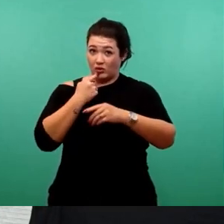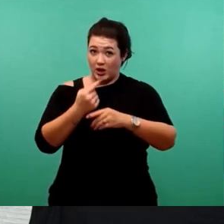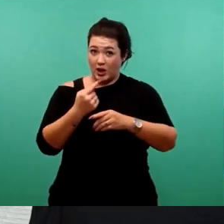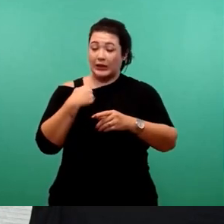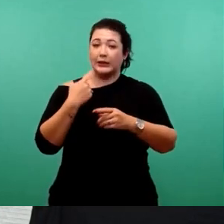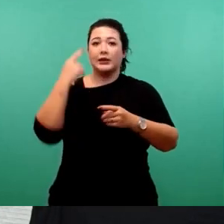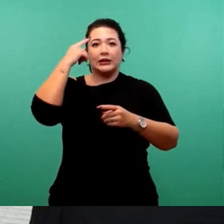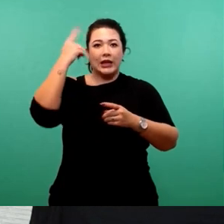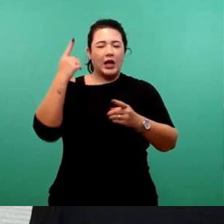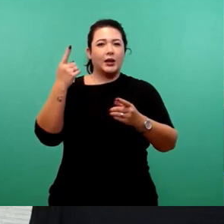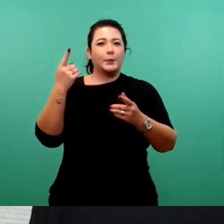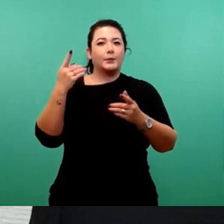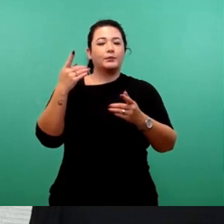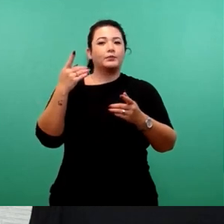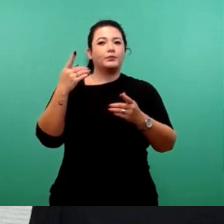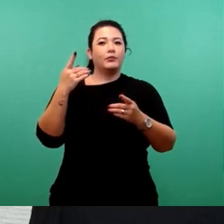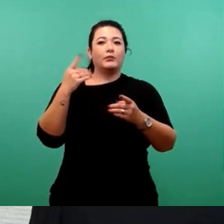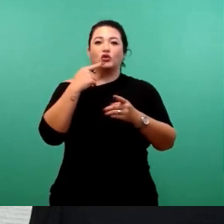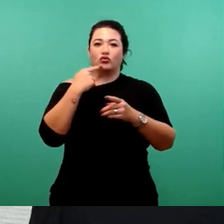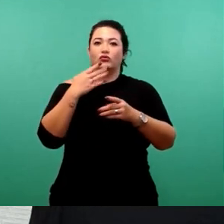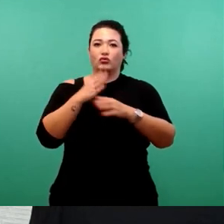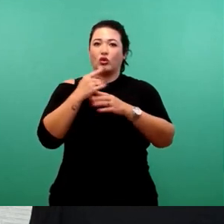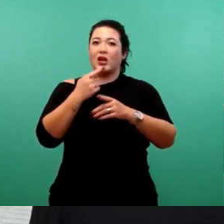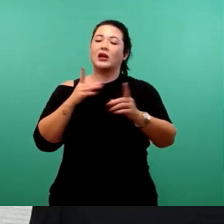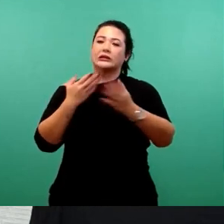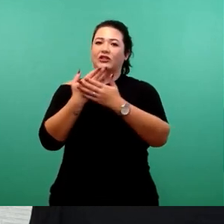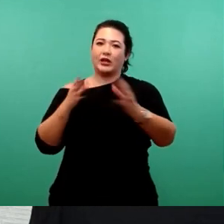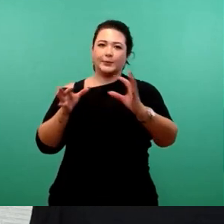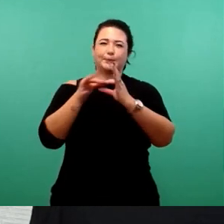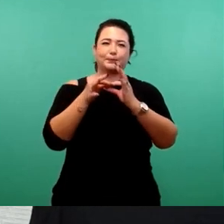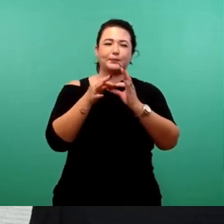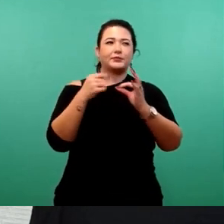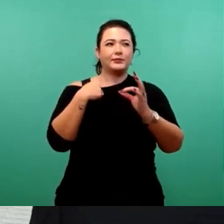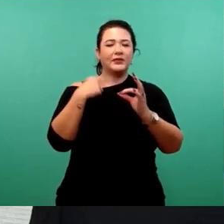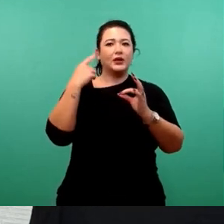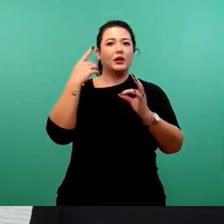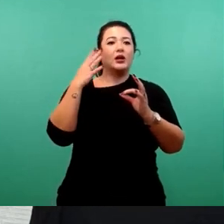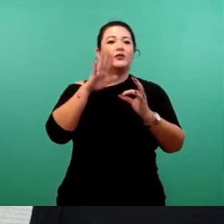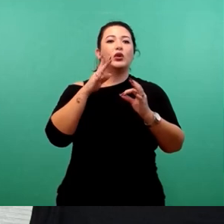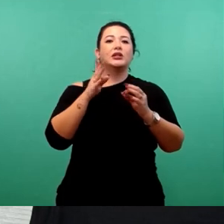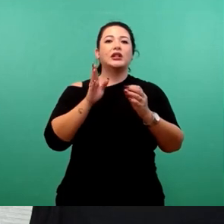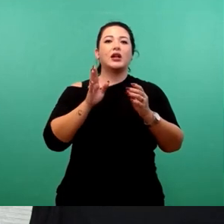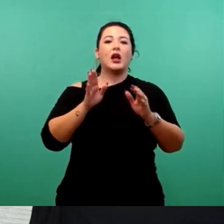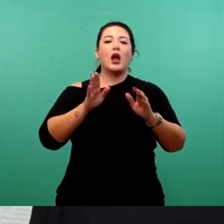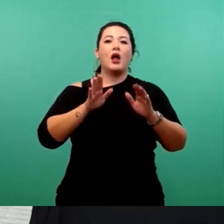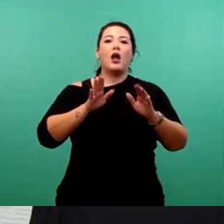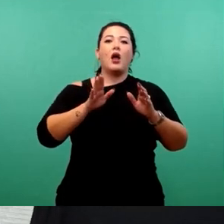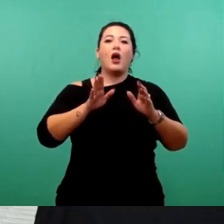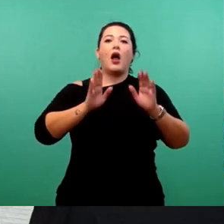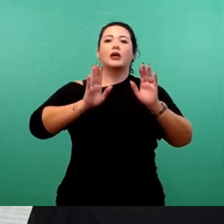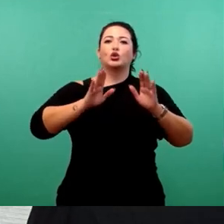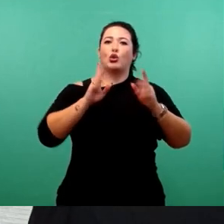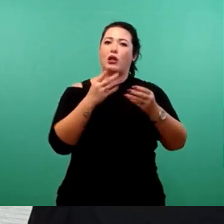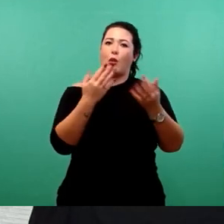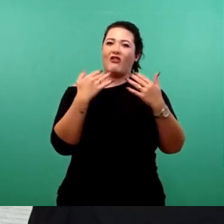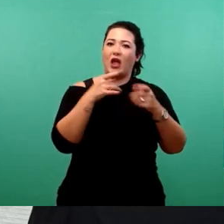dass die Unterbringung, denn Sie haben es ja sozusagen gemeinsam behandelt, die Unterbringung der Asylbewerber ja gemeinsam in